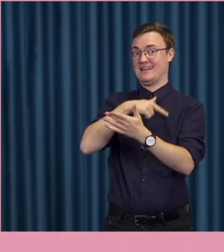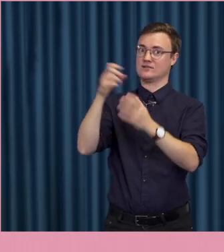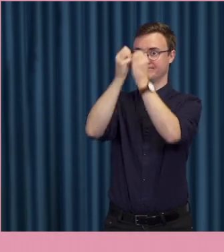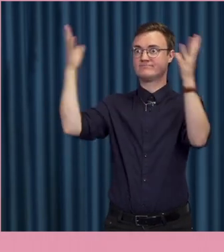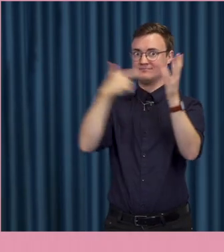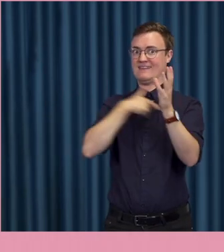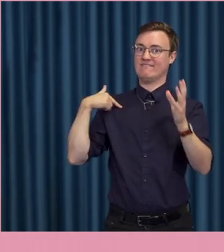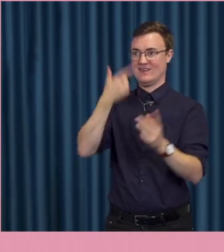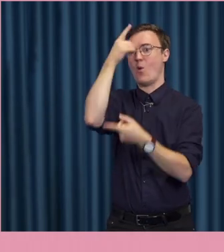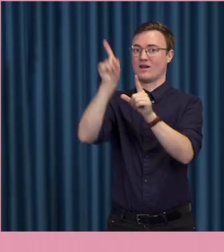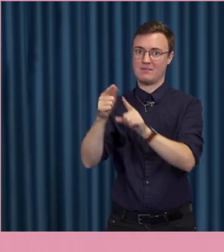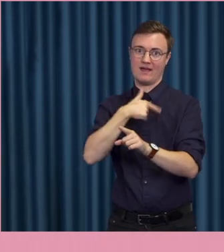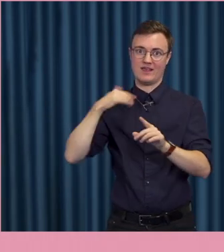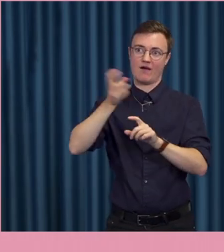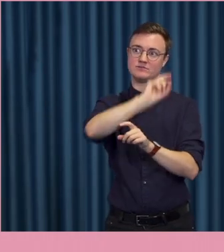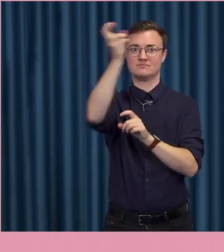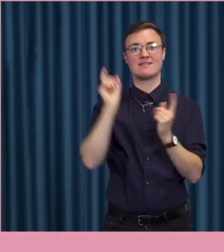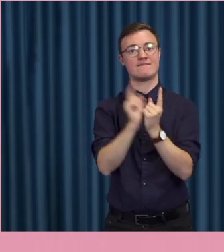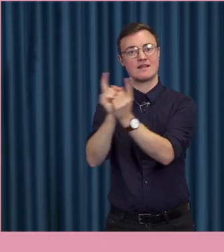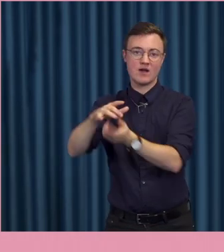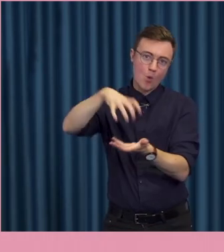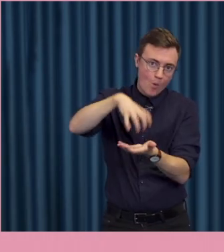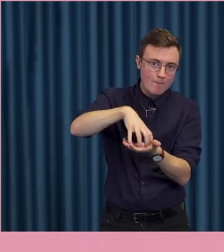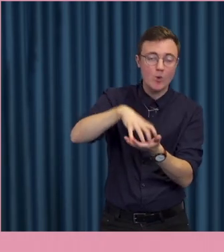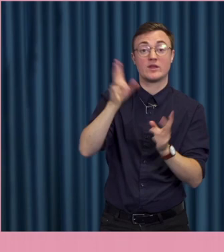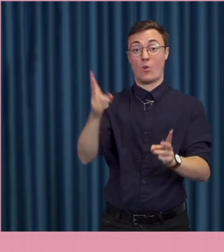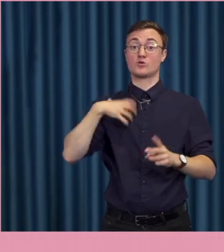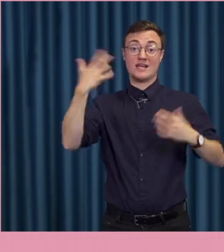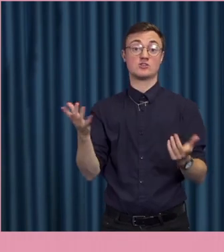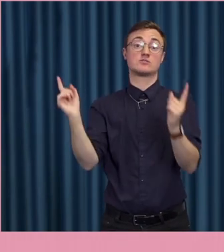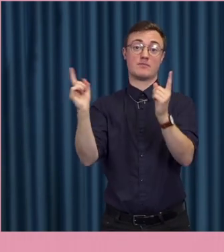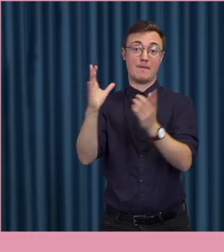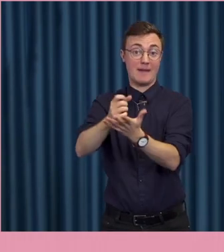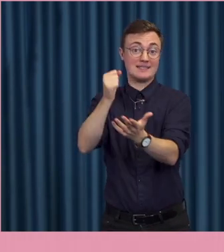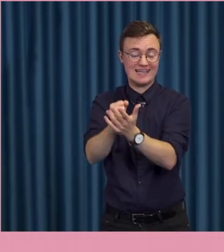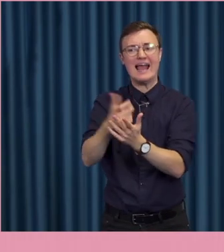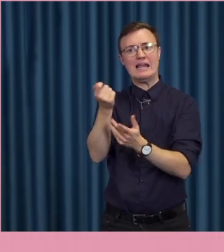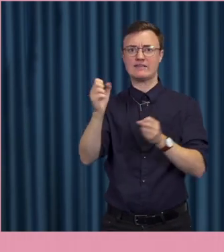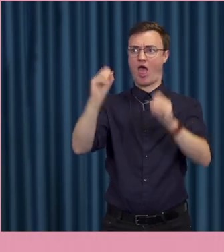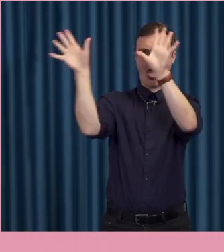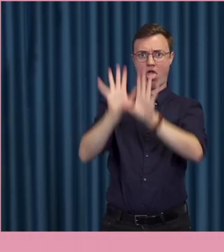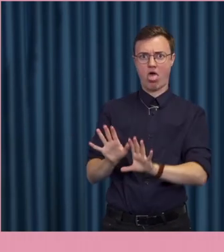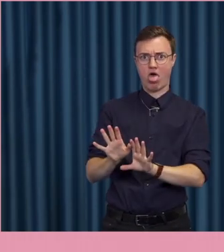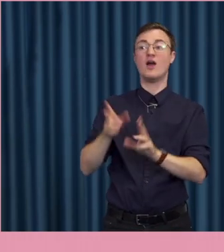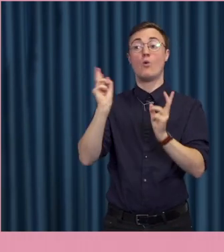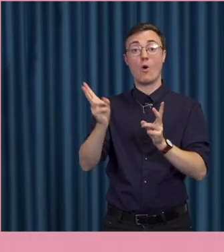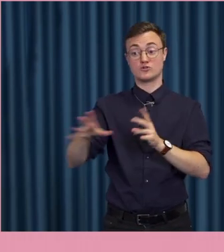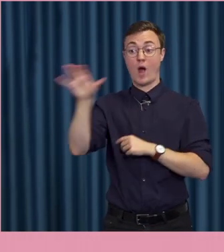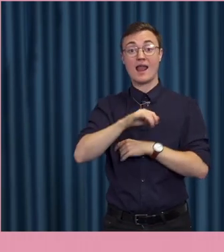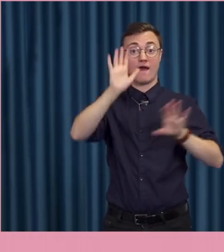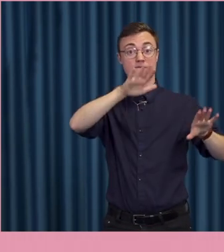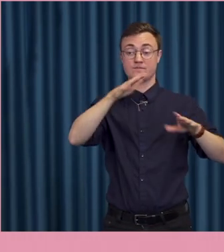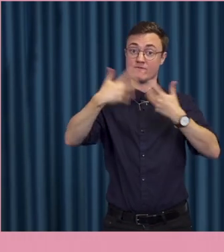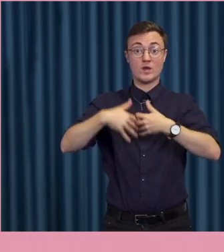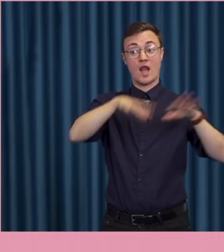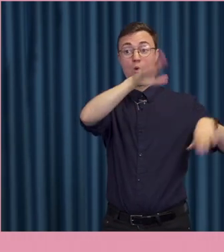fått när vi har varit ute och träffat kommuner eller även riksdagspartierna. Att är lite oklart. Det funkar också olika. Det finns